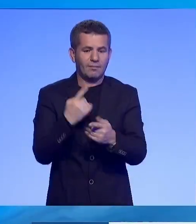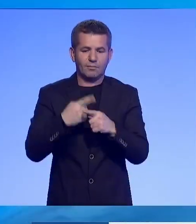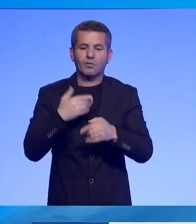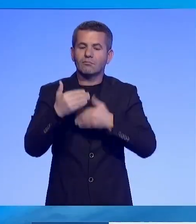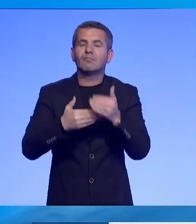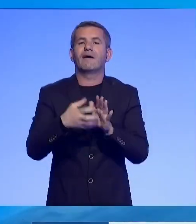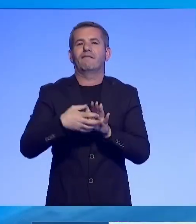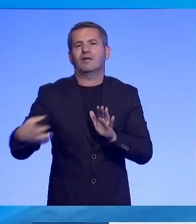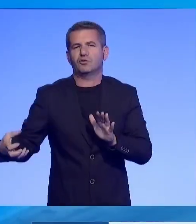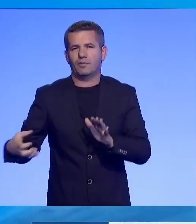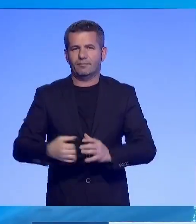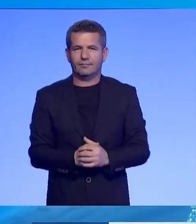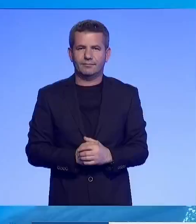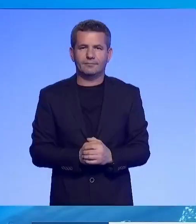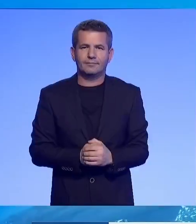cimtutje në këtë proces.